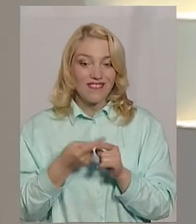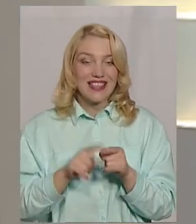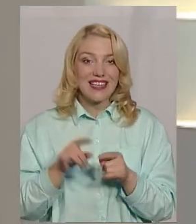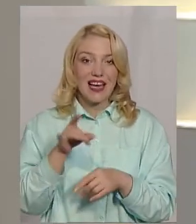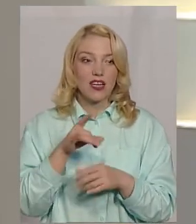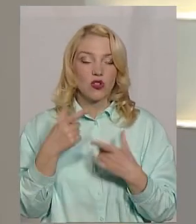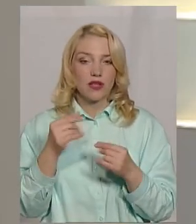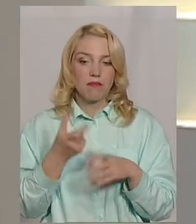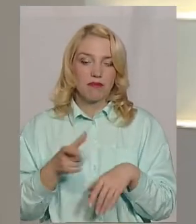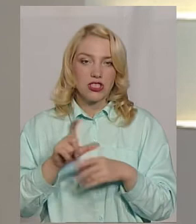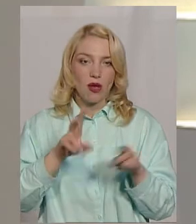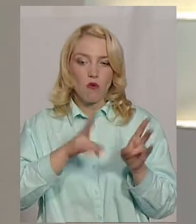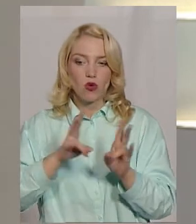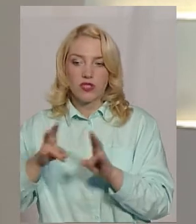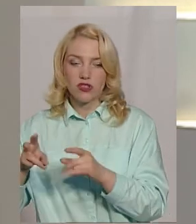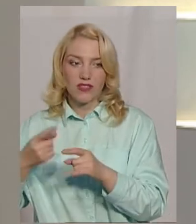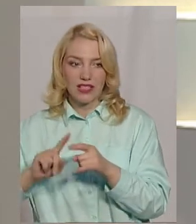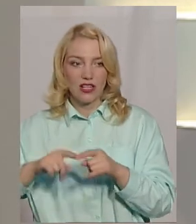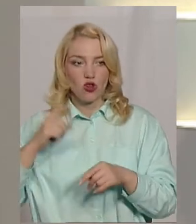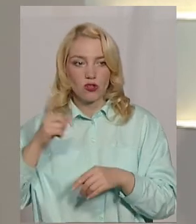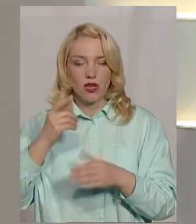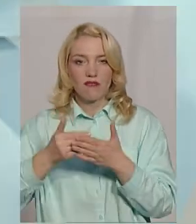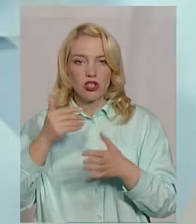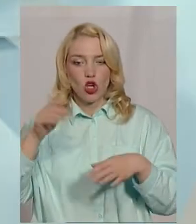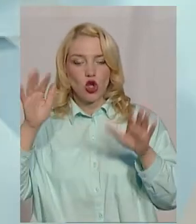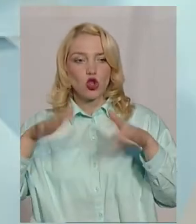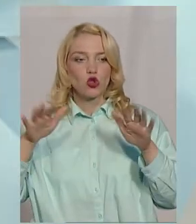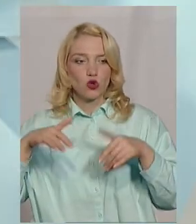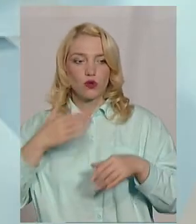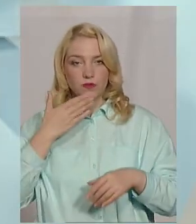районах, які більше постраждали в тих господарствах від тощу?